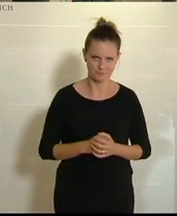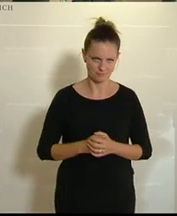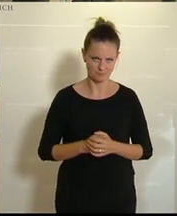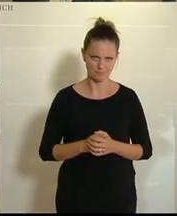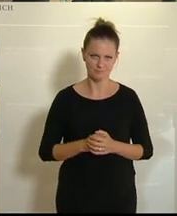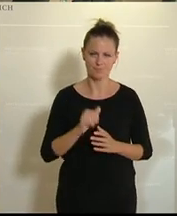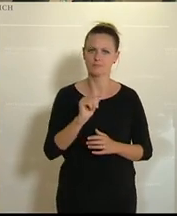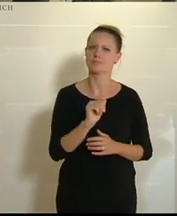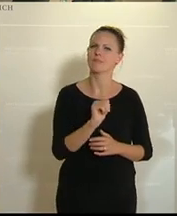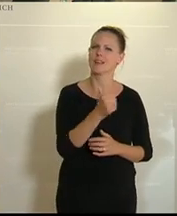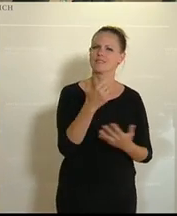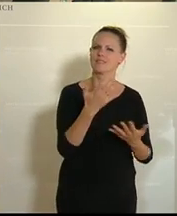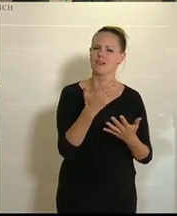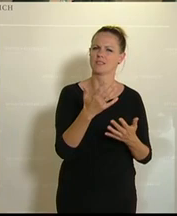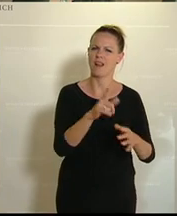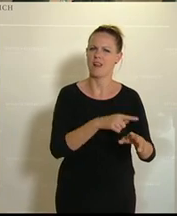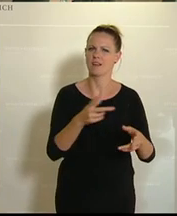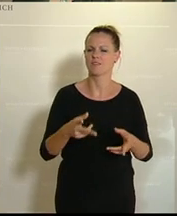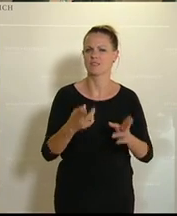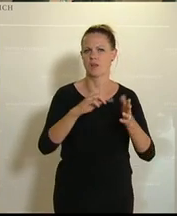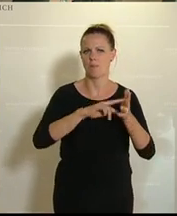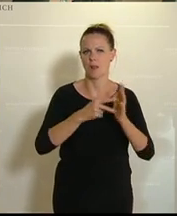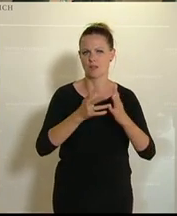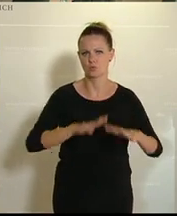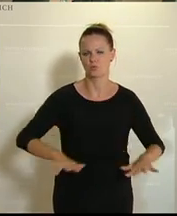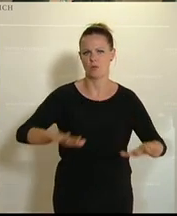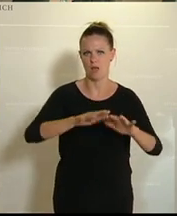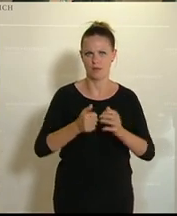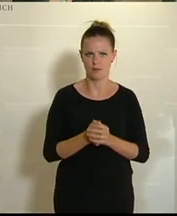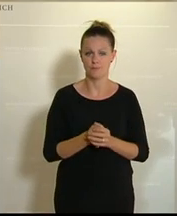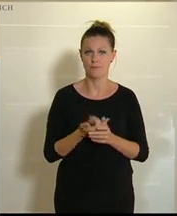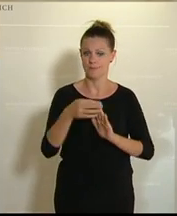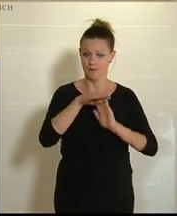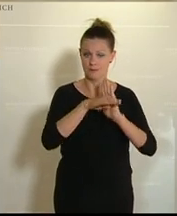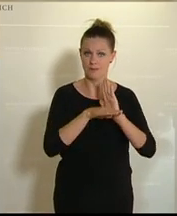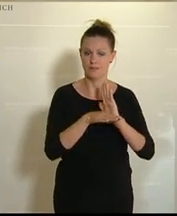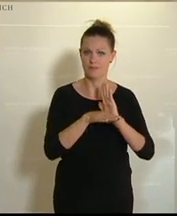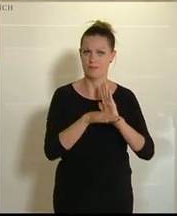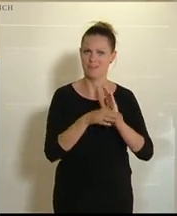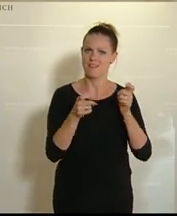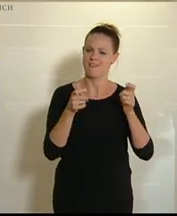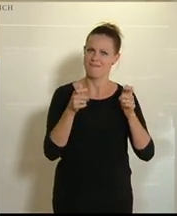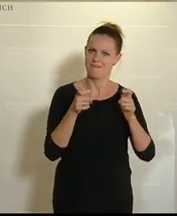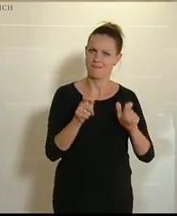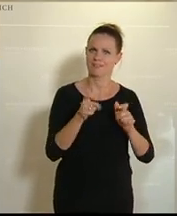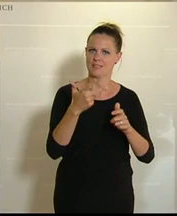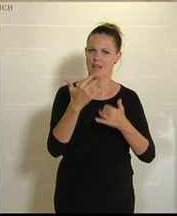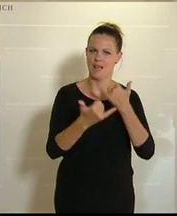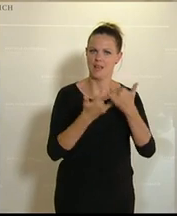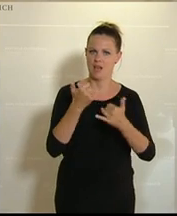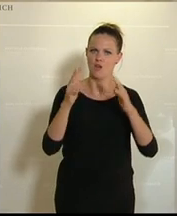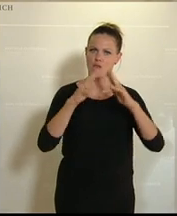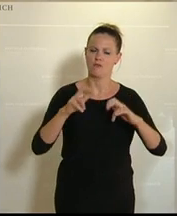die langfristige Planungsgrundlage. Wir haben in diesem Gesetz fixe dreijährige